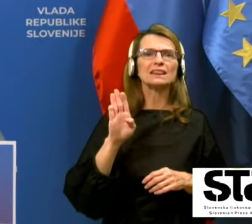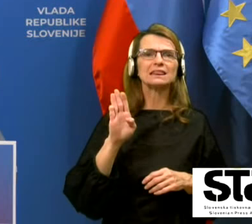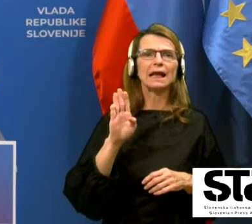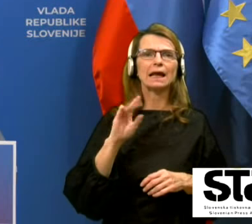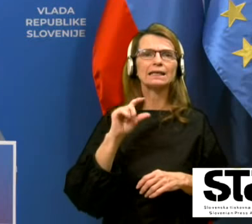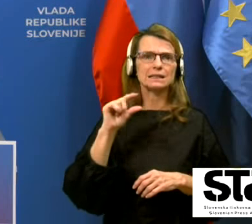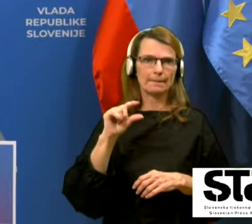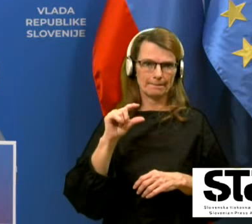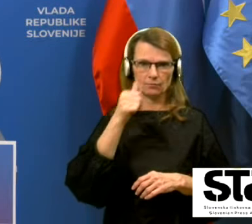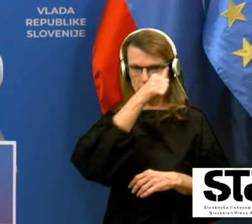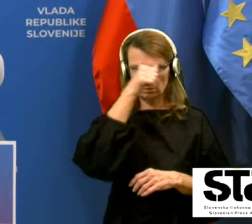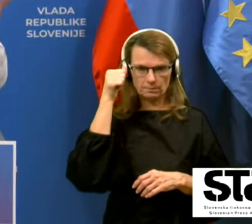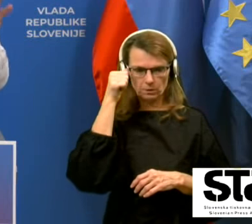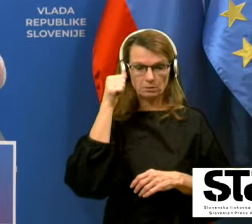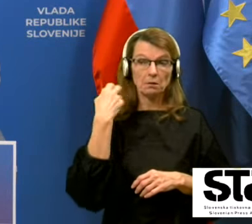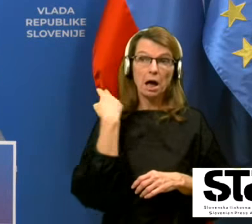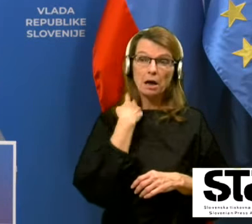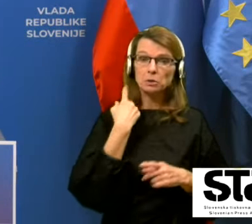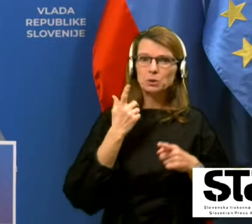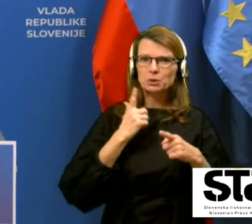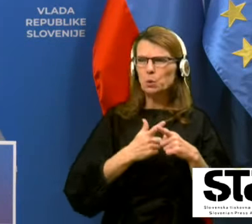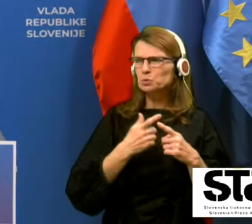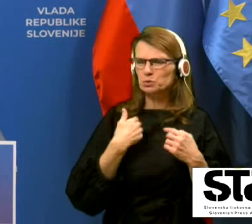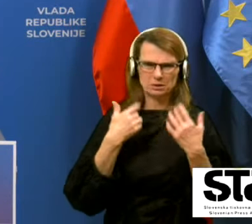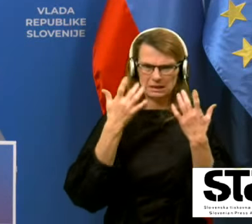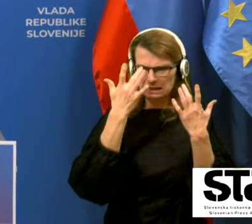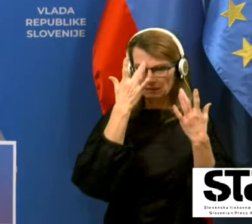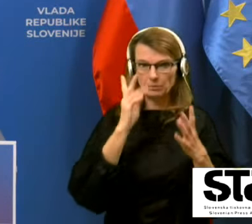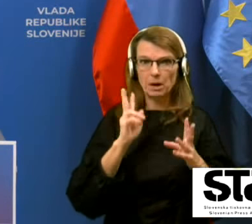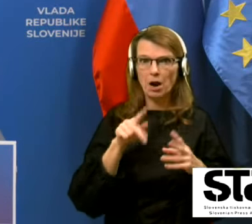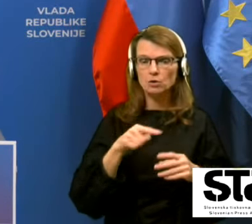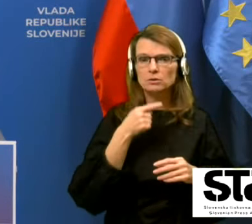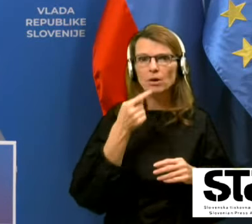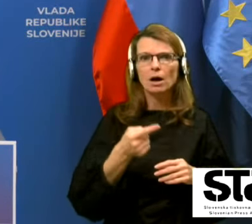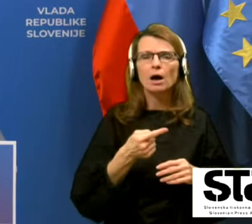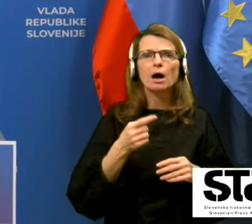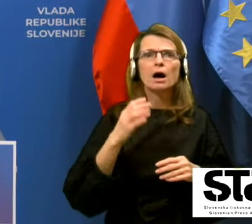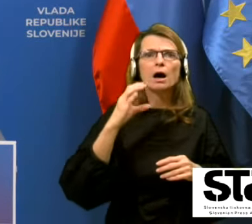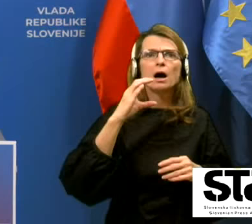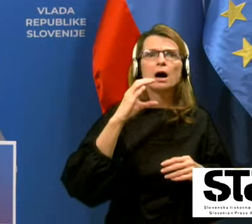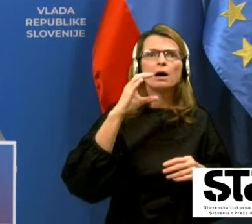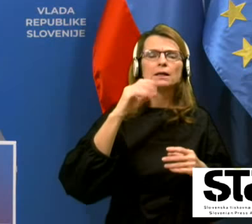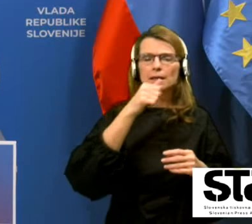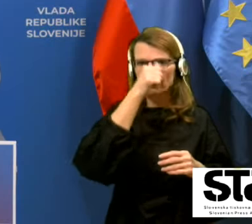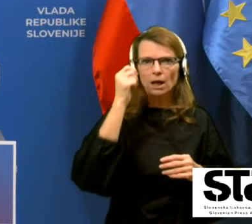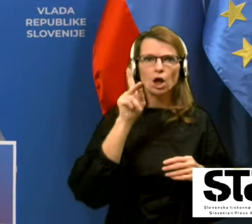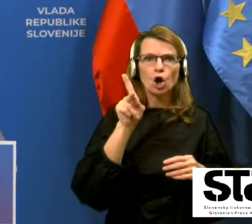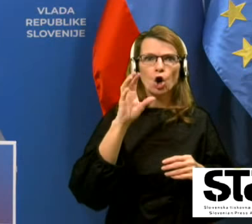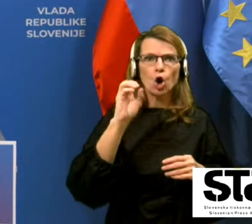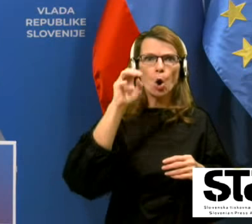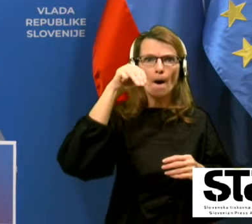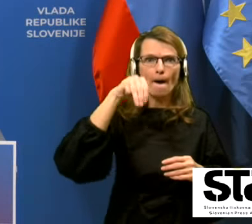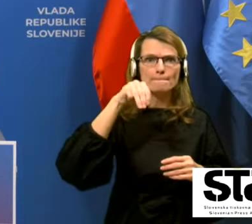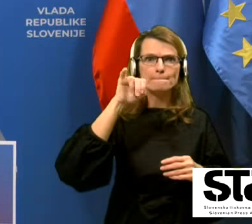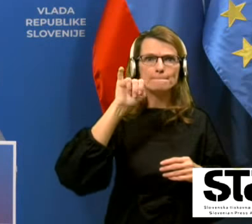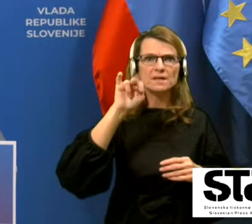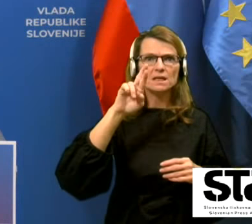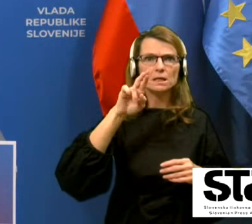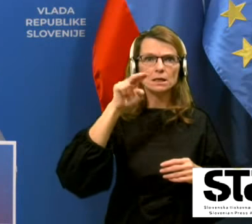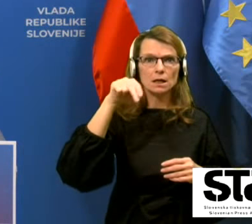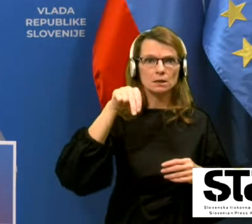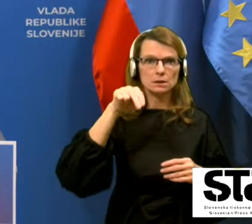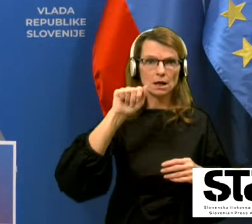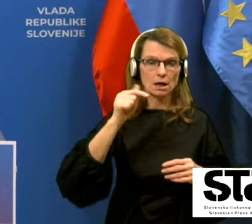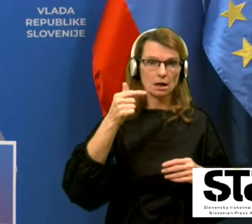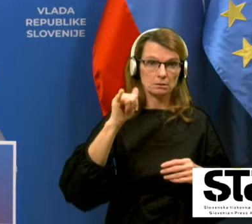sicer, kako se angleško točno pove, komirnati je pa ime, povedo, ki